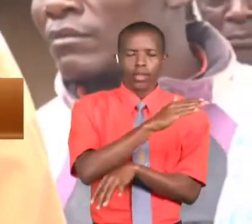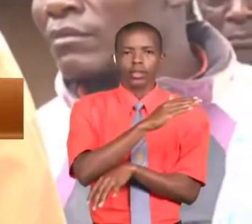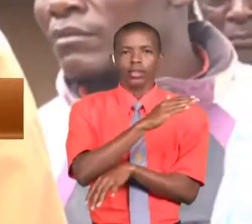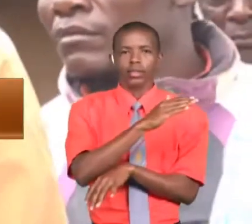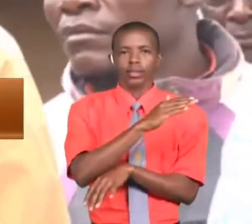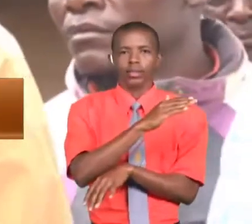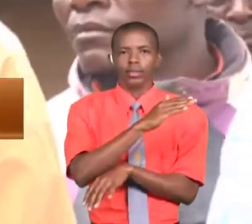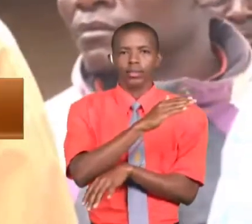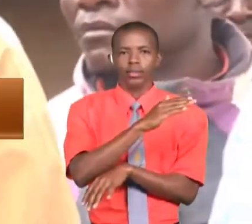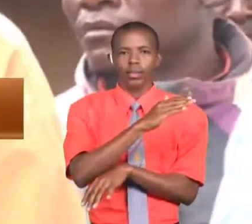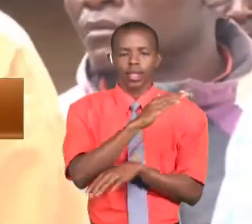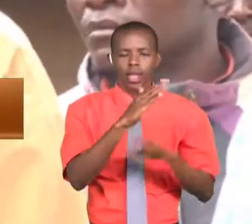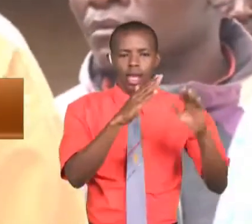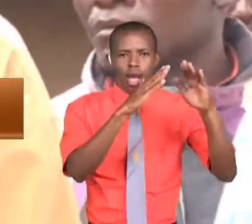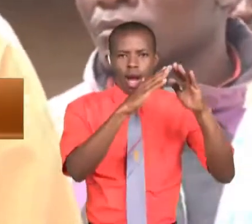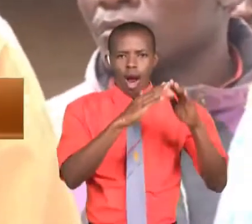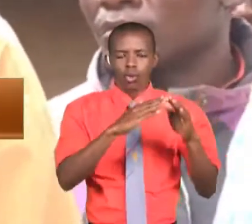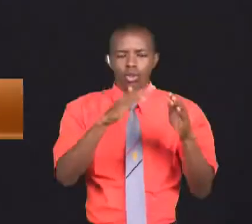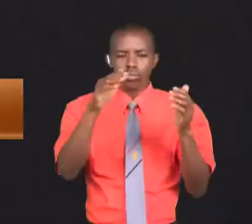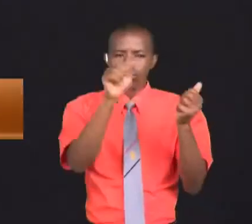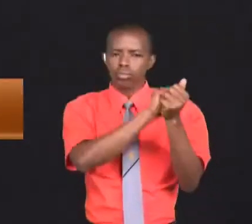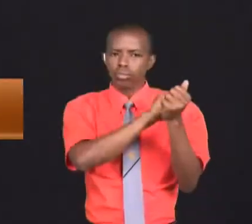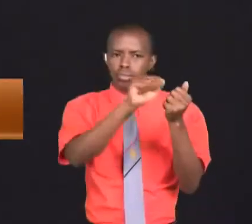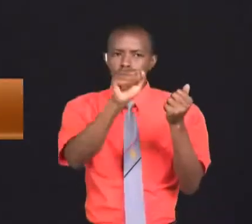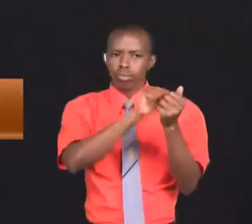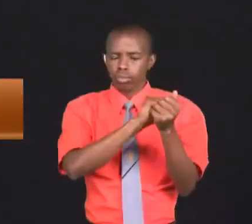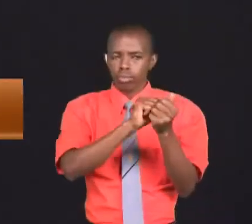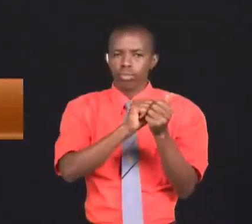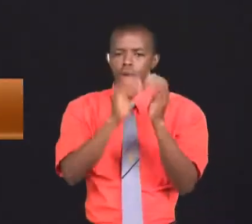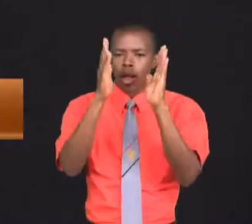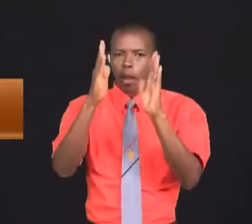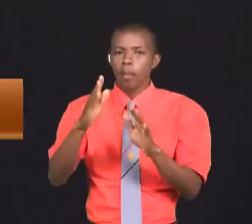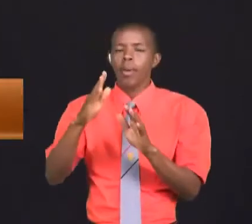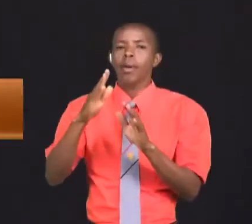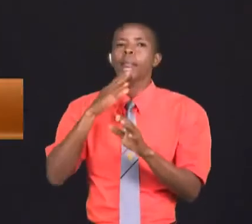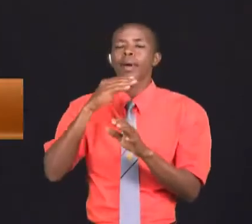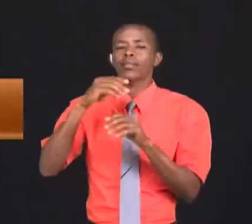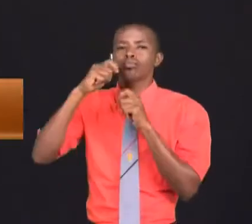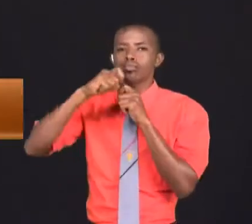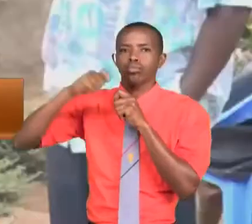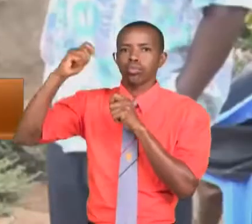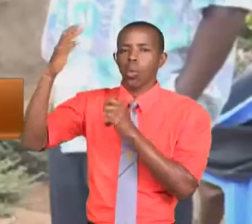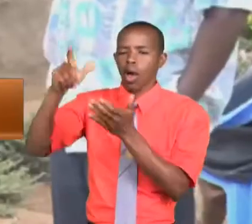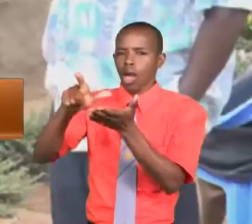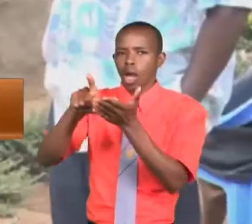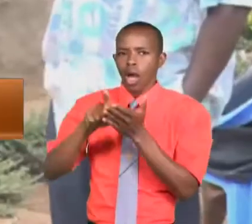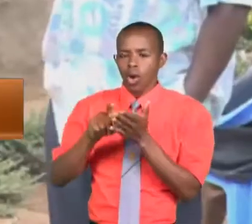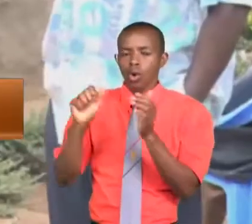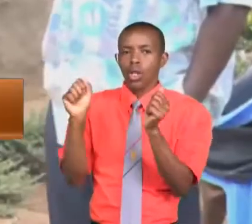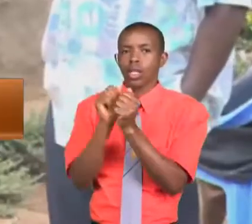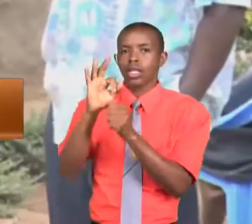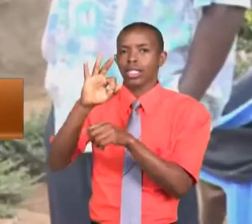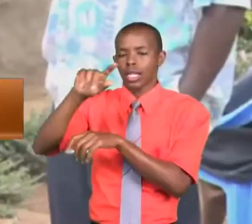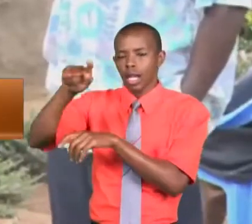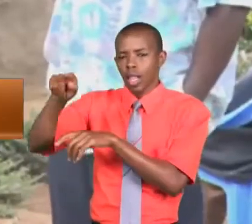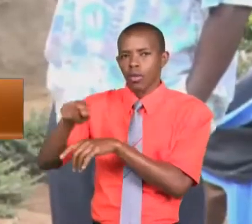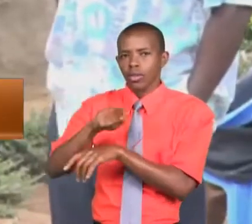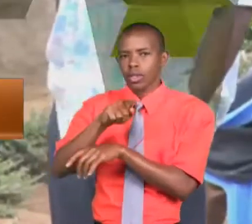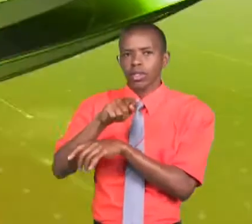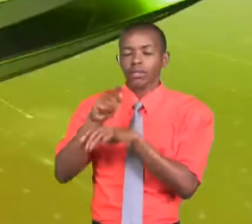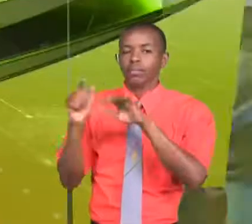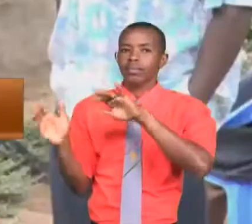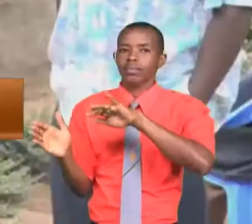Hii nyumba yupomolewe Jama ajitua uhai kwa sababia deni ya shilingi elfu kumina tatu